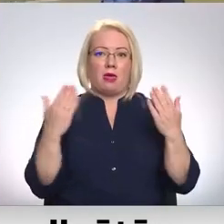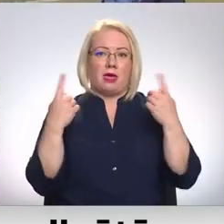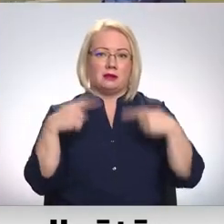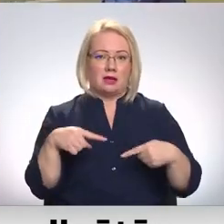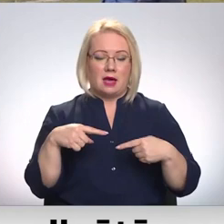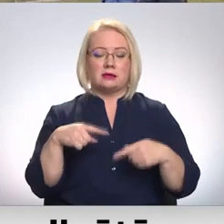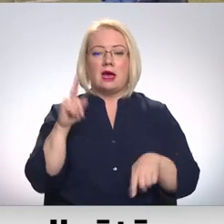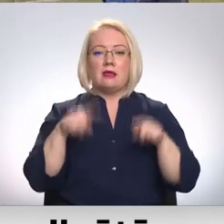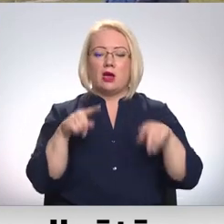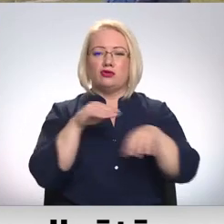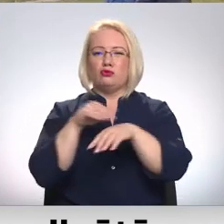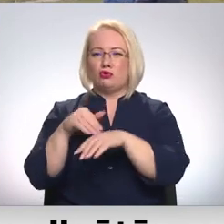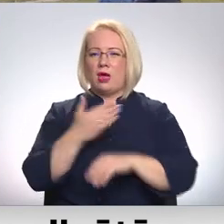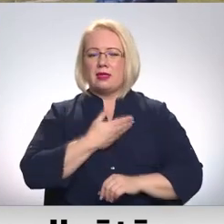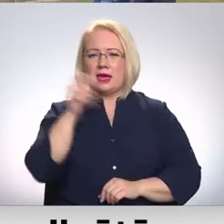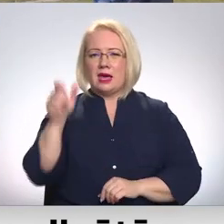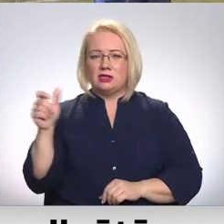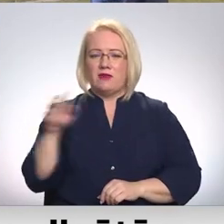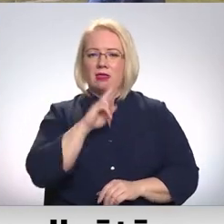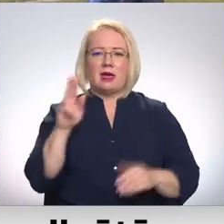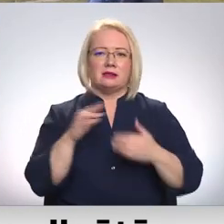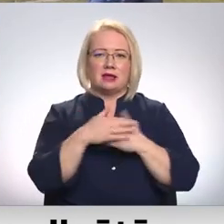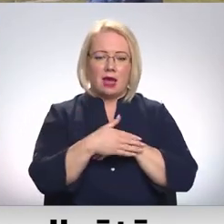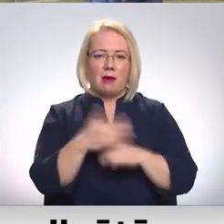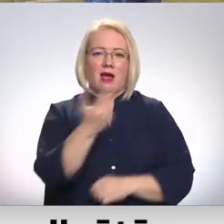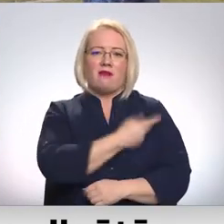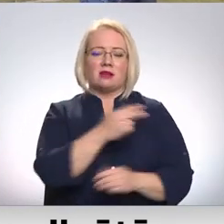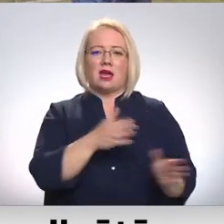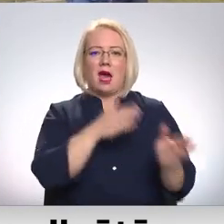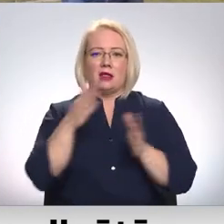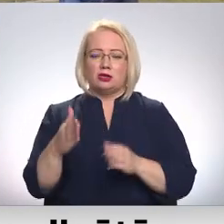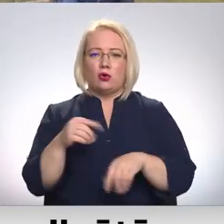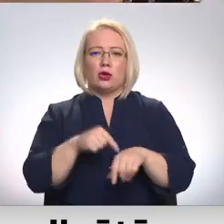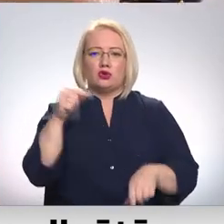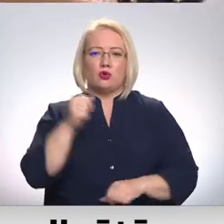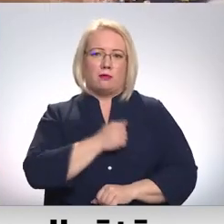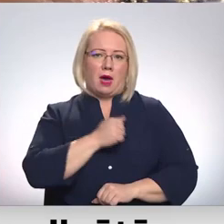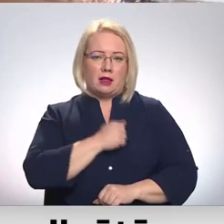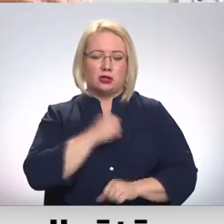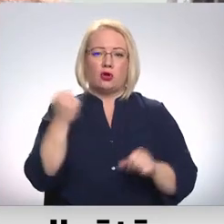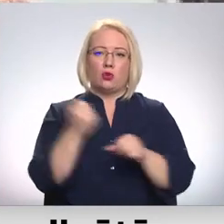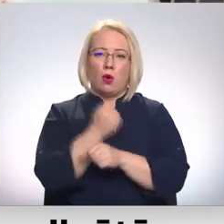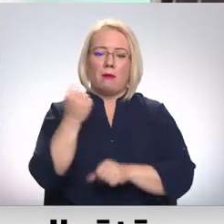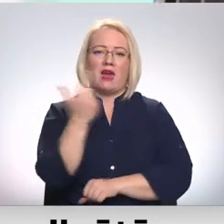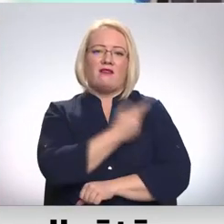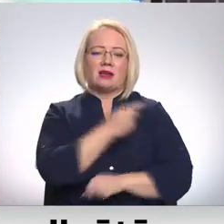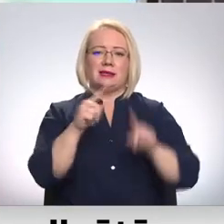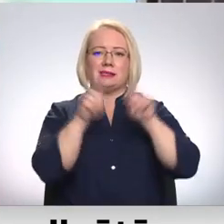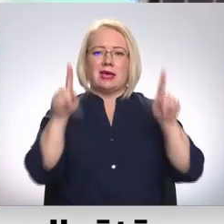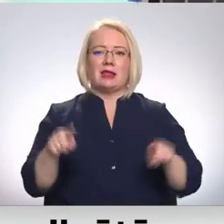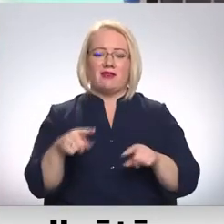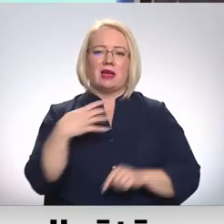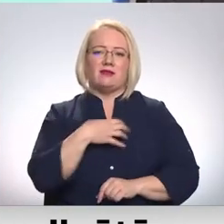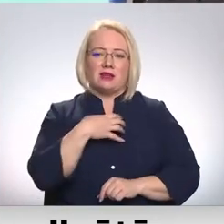Daži uzrunātie iedzīvotāji neslaipa, vakcināciju atlikuši, jo izjūt bailes. Tomēr vakcinācijas certifikāts